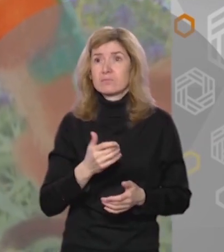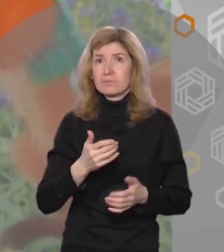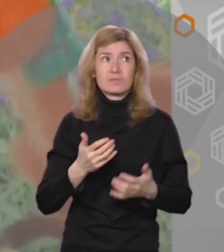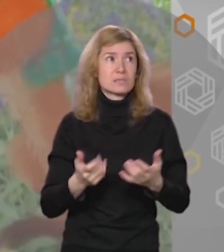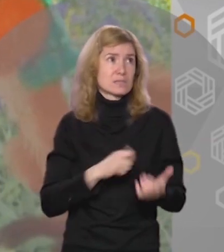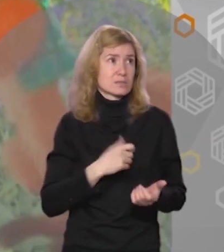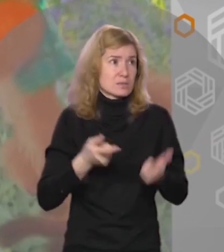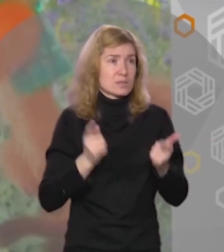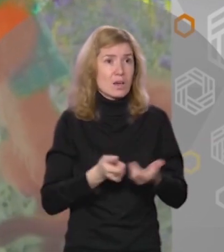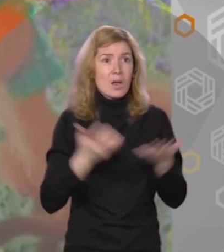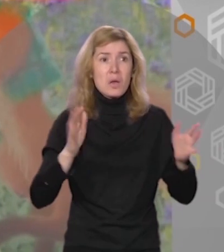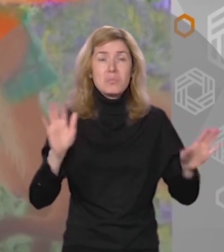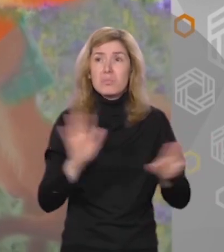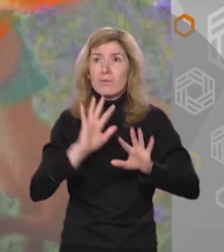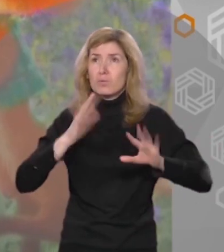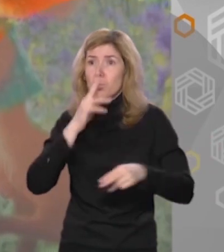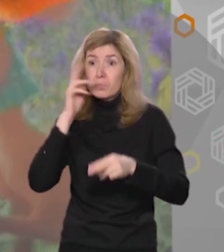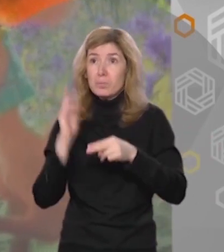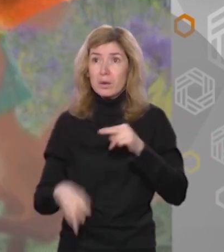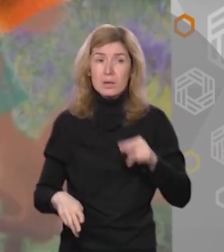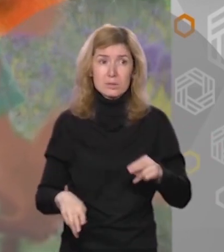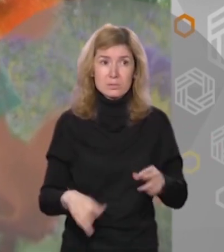разгаре Пение вдруг прекратилось